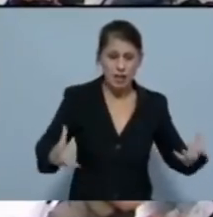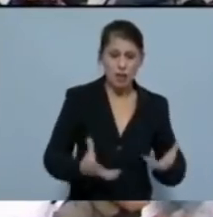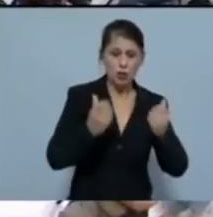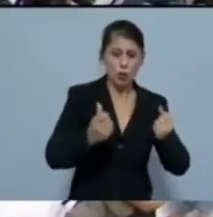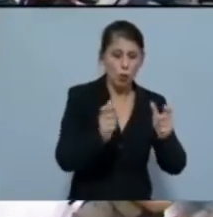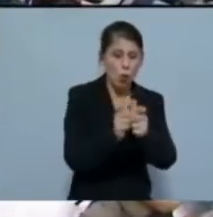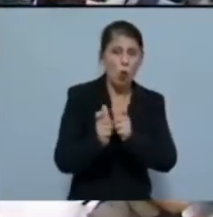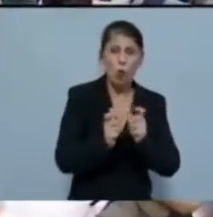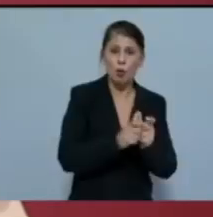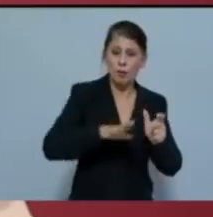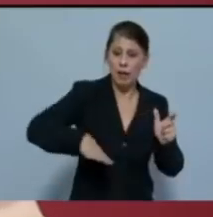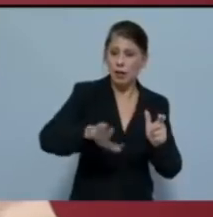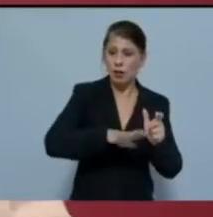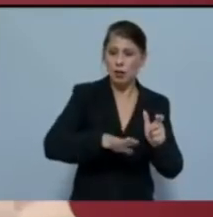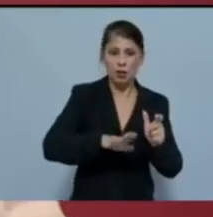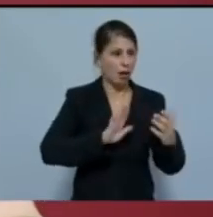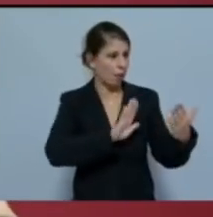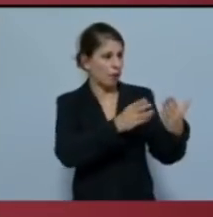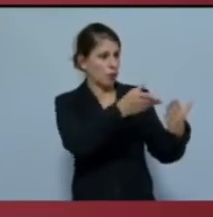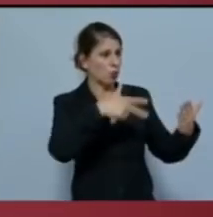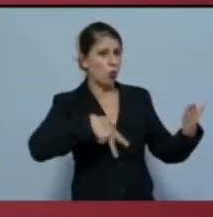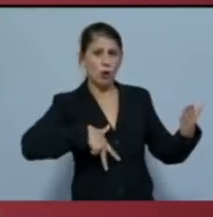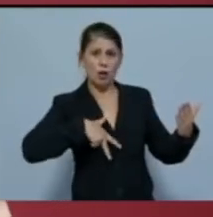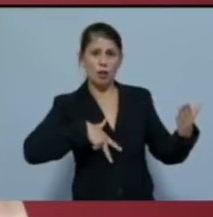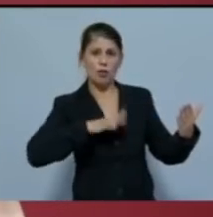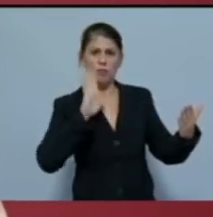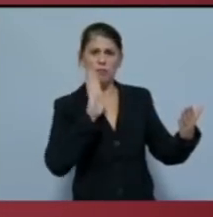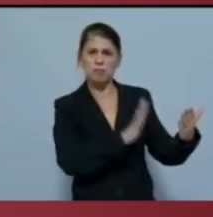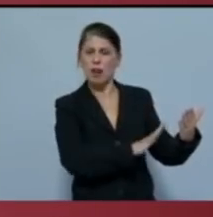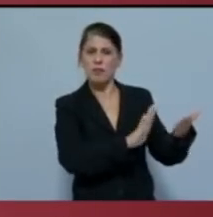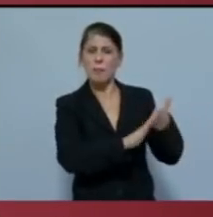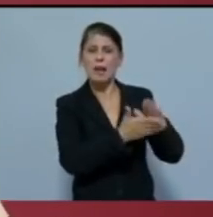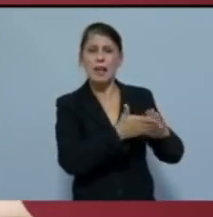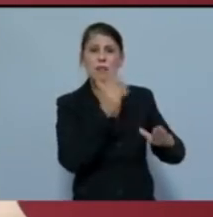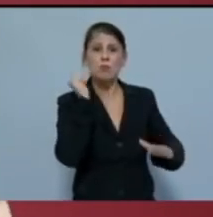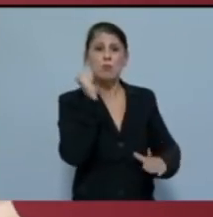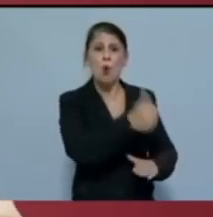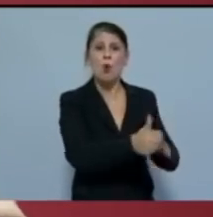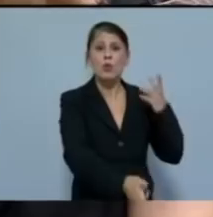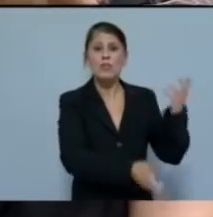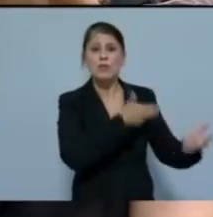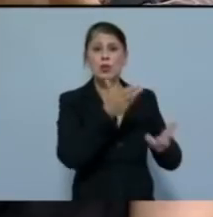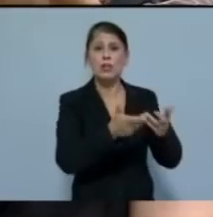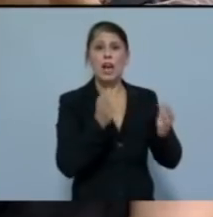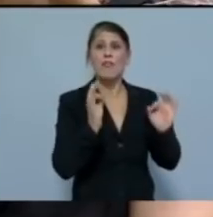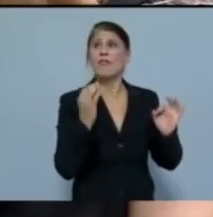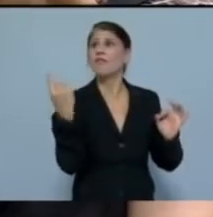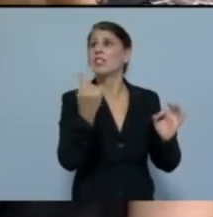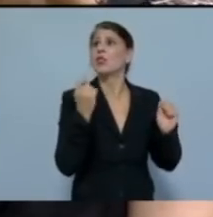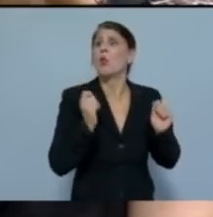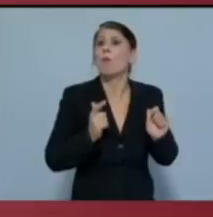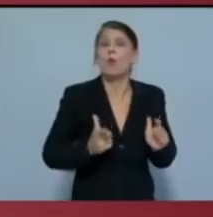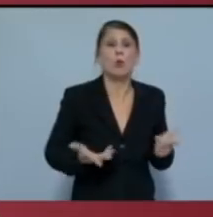και γειτονιές απέναντι σε ένα κράτος που άφηνε στην πράξη, στο έλεος της φωτιάς, το φυσικό πλούτο,